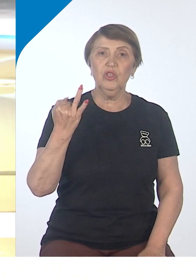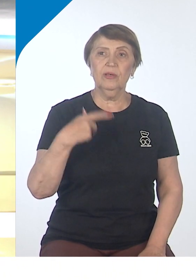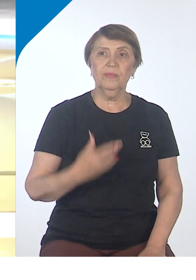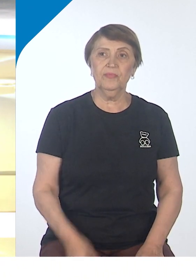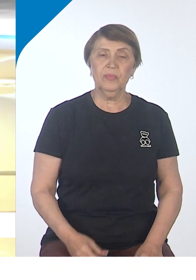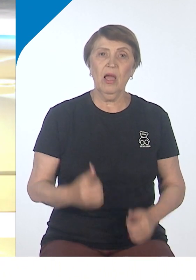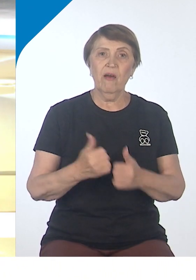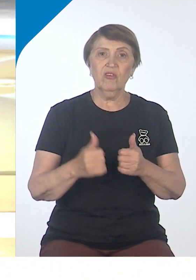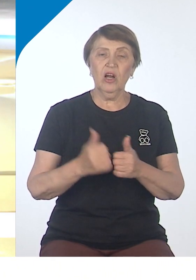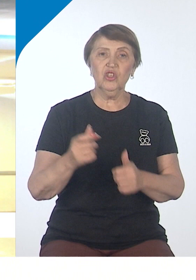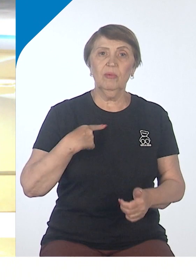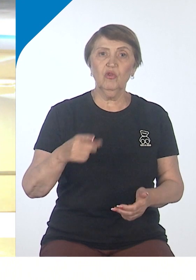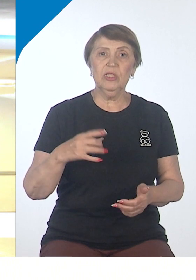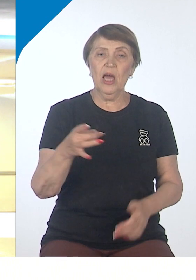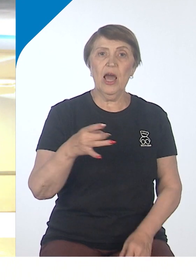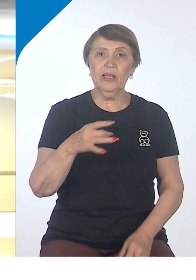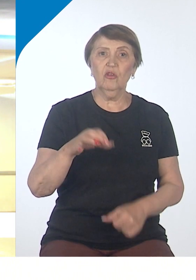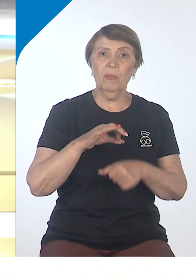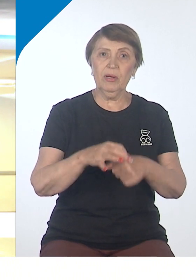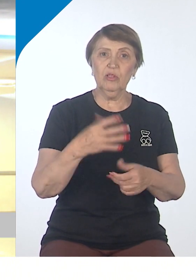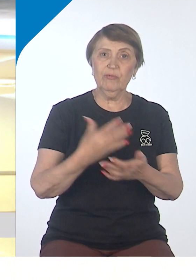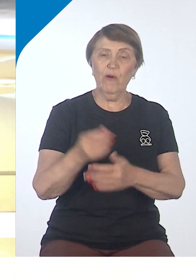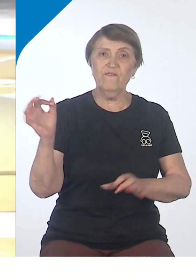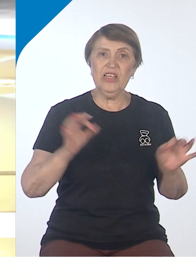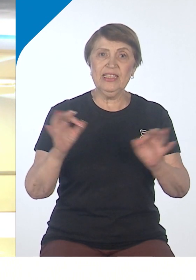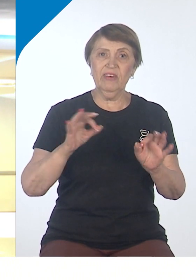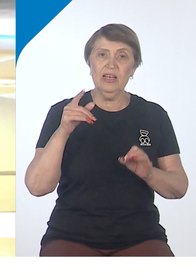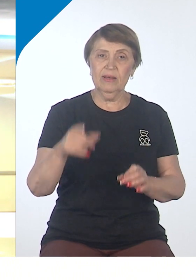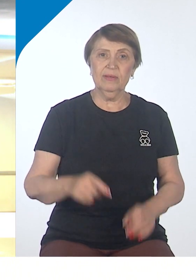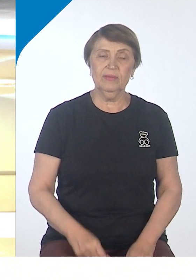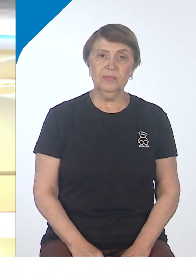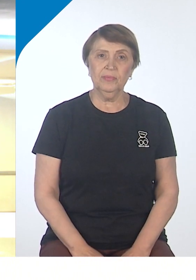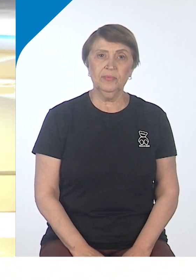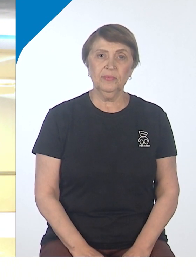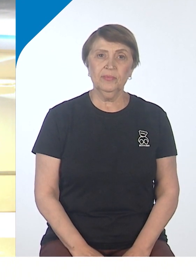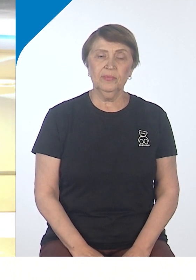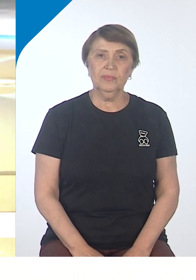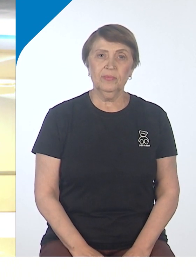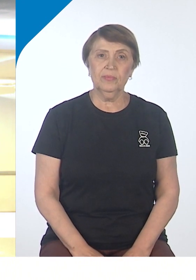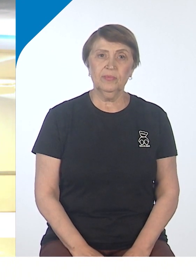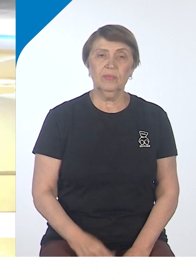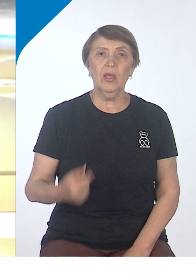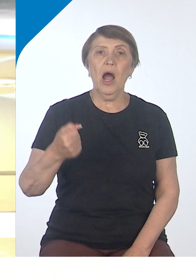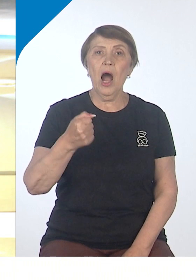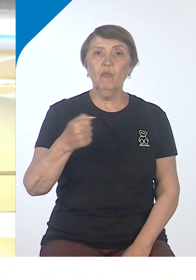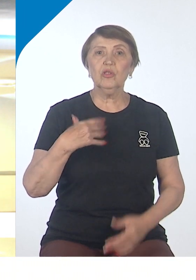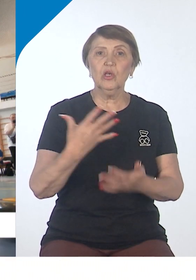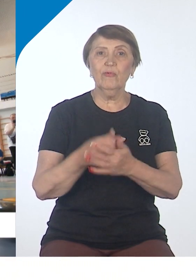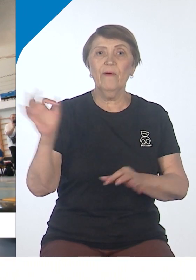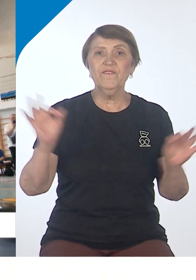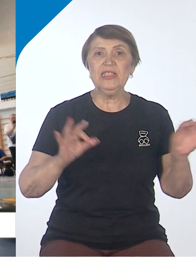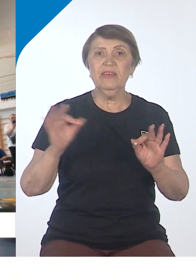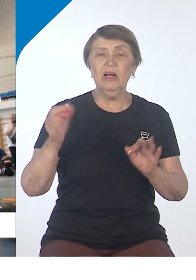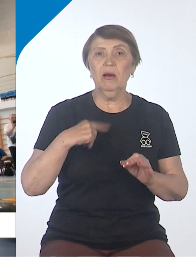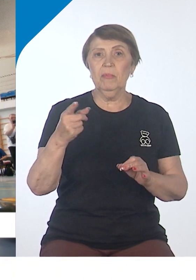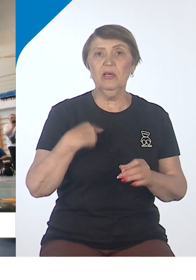подобные фестивали. Ну, для себя там. Якутия проводит свой фестиваль, мы проводим свой фестиваль. Амурская область – свои фестивали. А тут мы решили